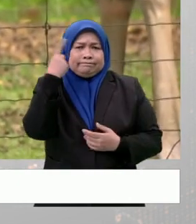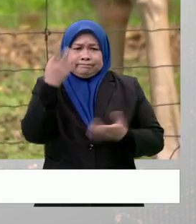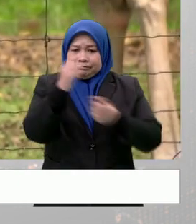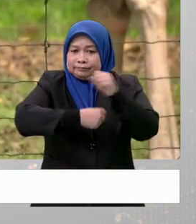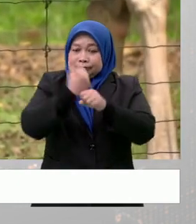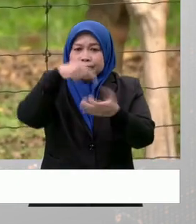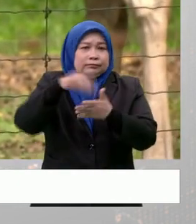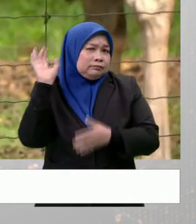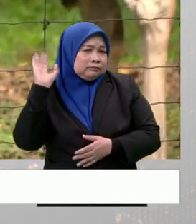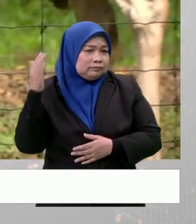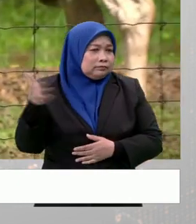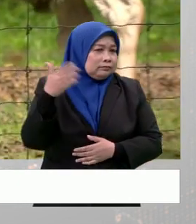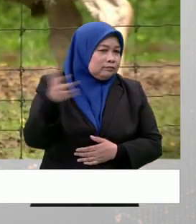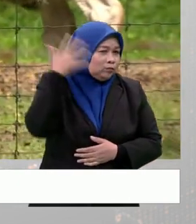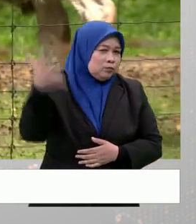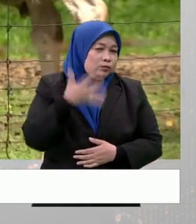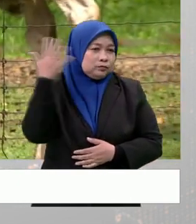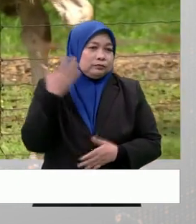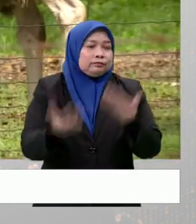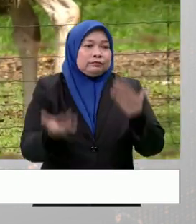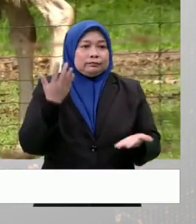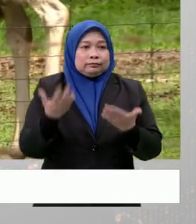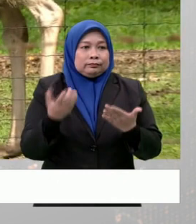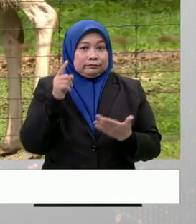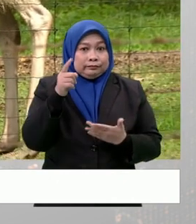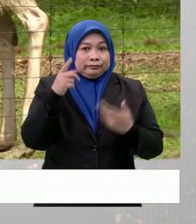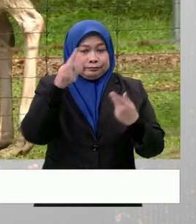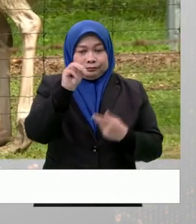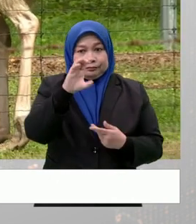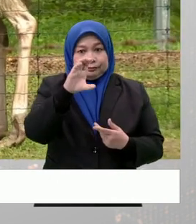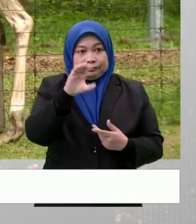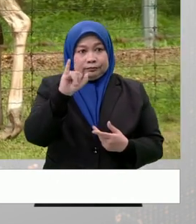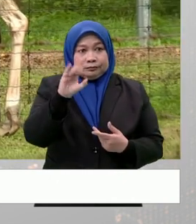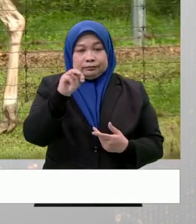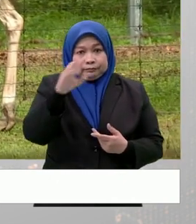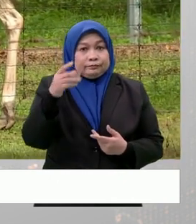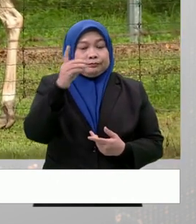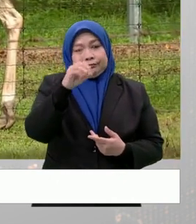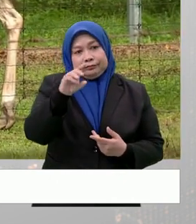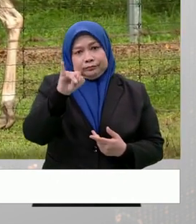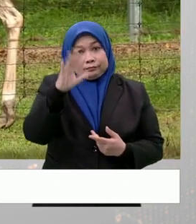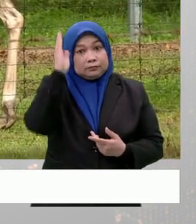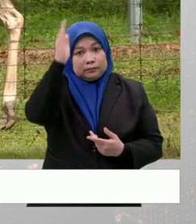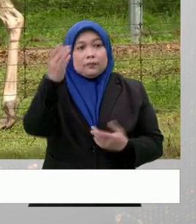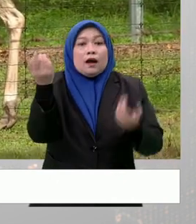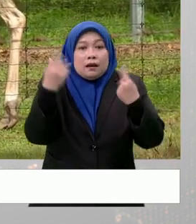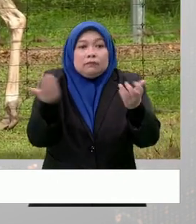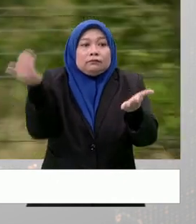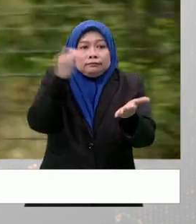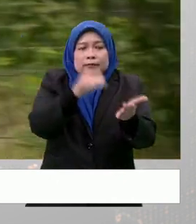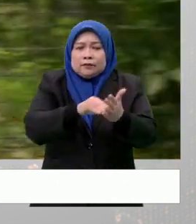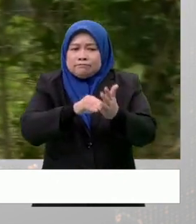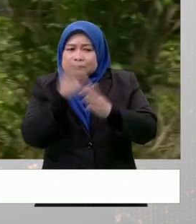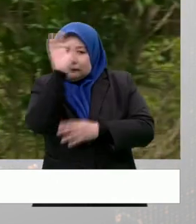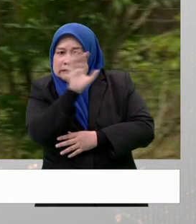ataupun kampan angin sekarang sudah tiup berkencang, mengatakan bahawa Presiden MRC Tansiri SA Brines Warren akan cuba mengintai